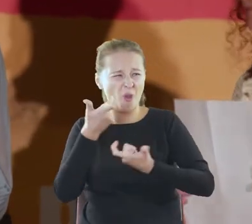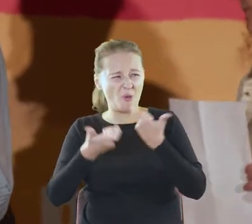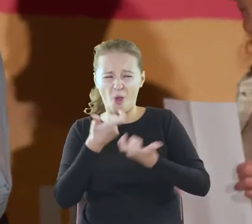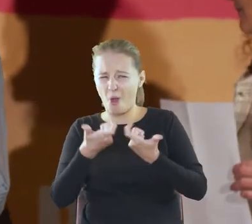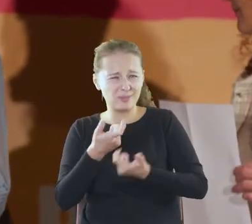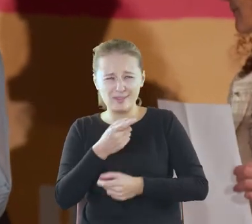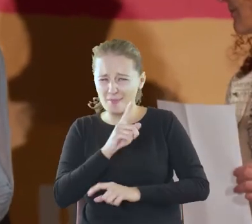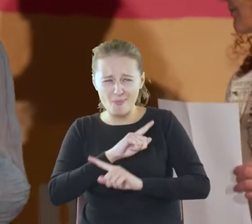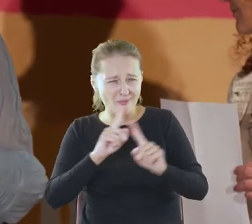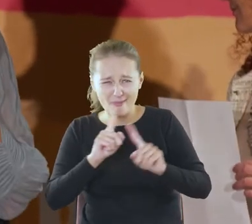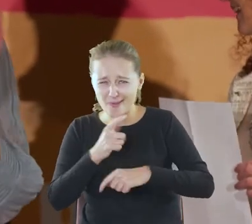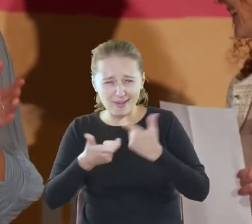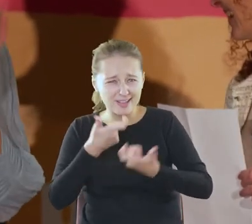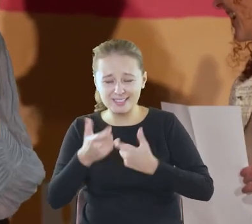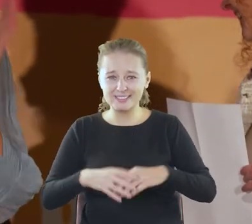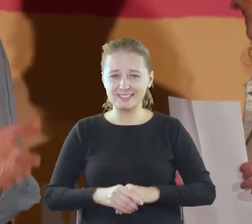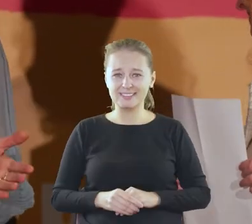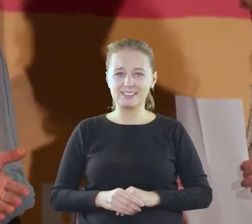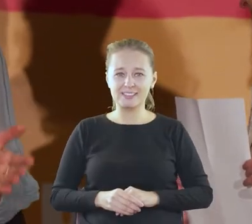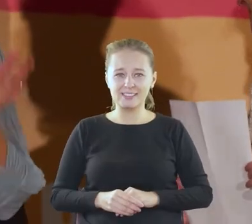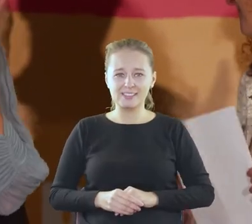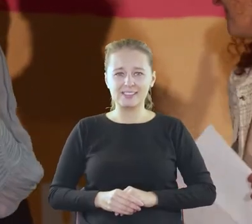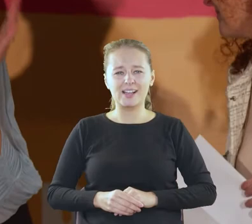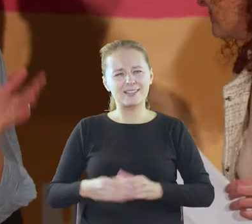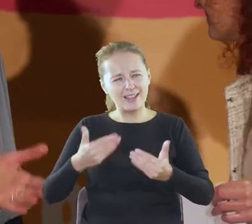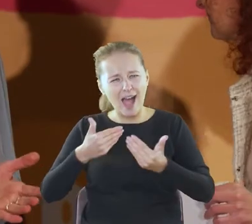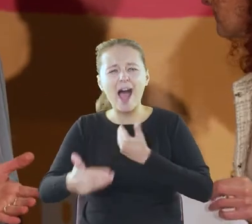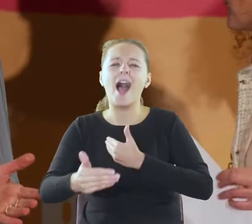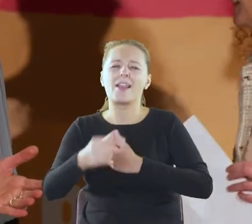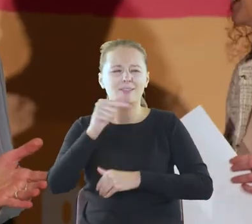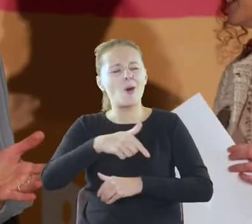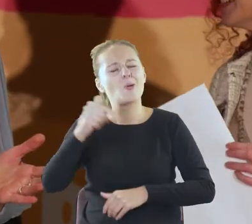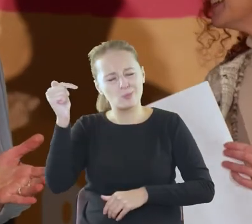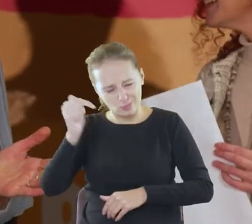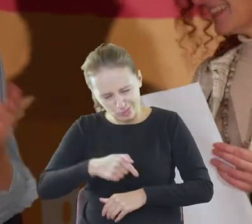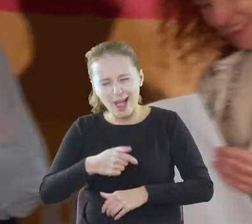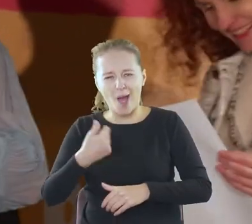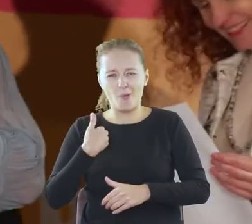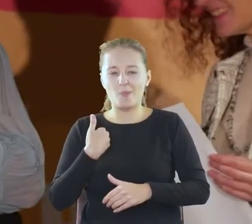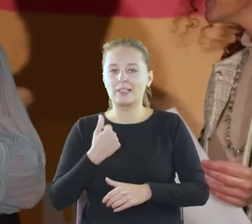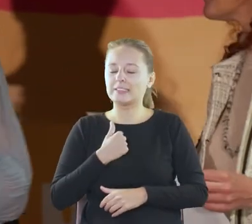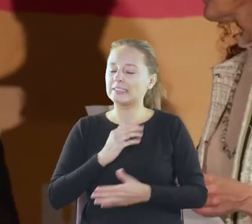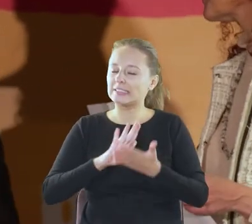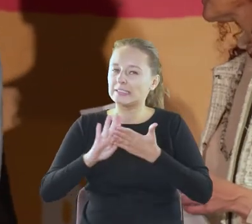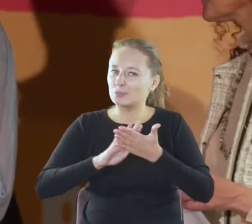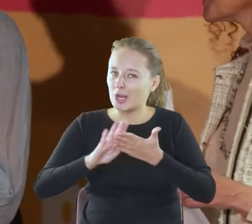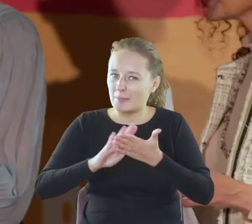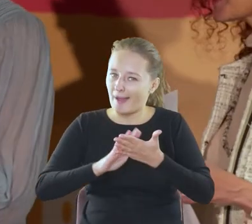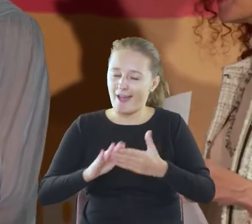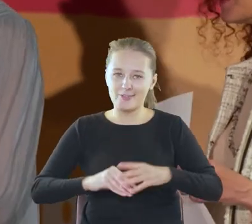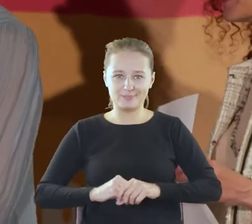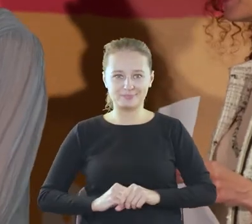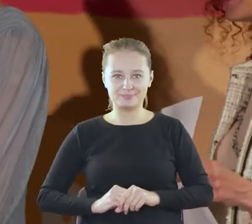Nie robi się. Karawana musi jechać. Tak miało być. Ja tutaj biję się w piersi. Zrobiłam,